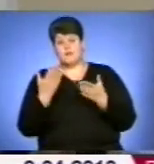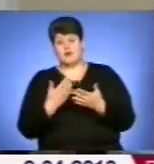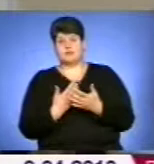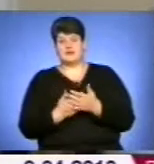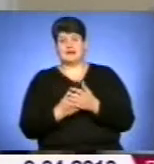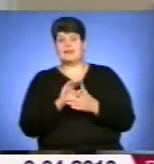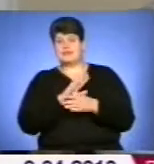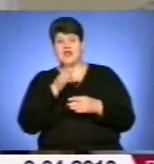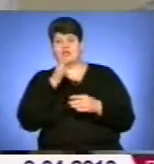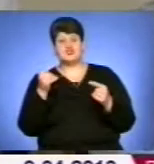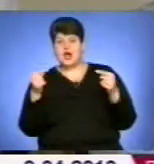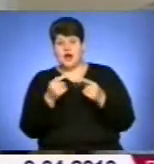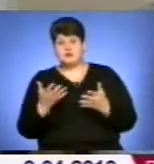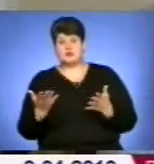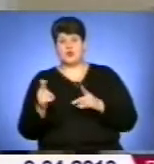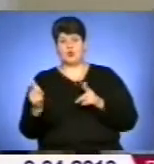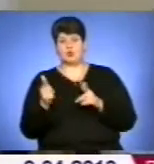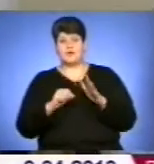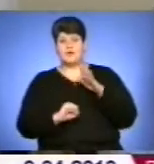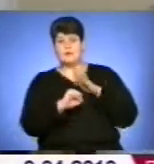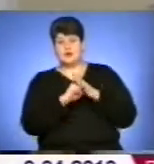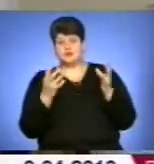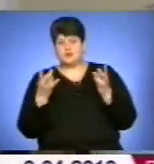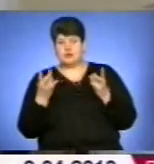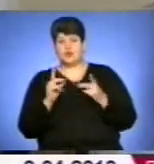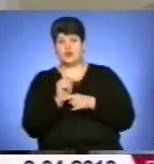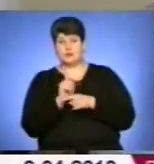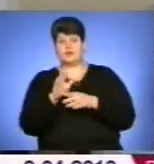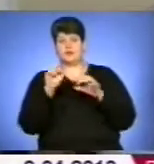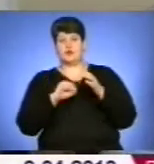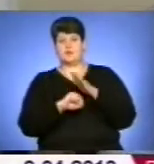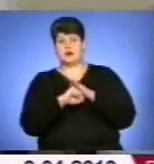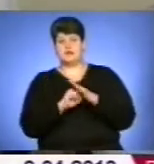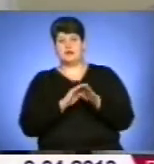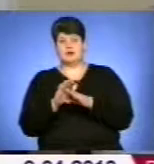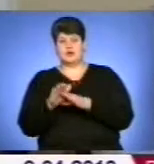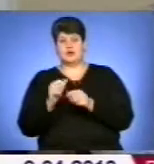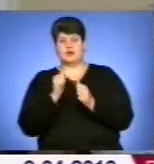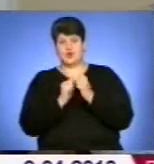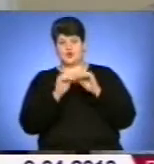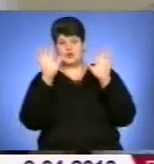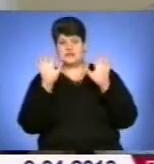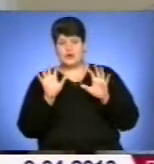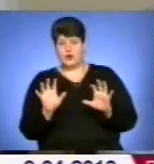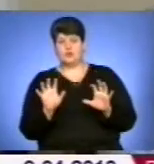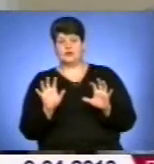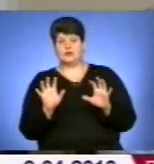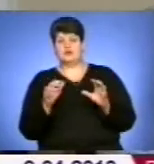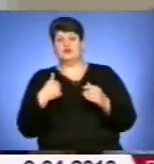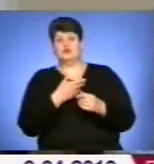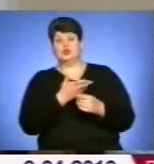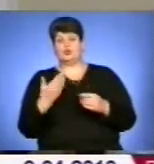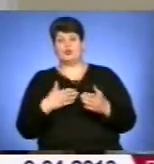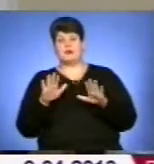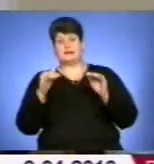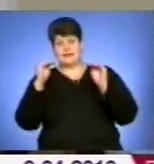невчасно готуємо базу, всю необхідну, нормативну базу для виконання кожного певного закону. І тому ми на